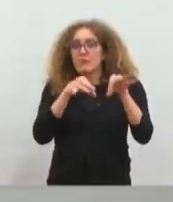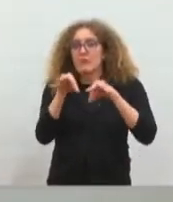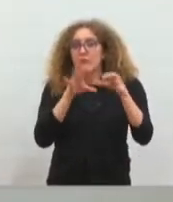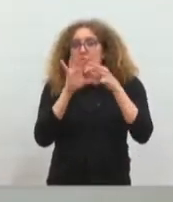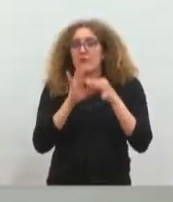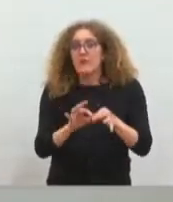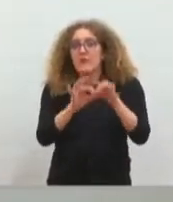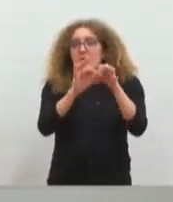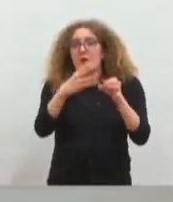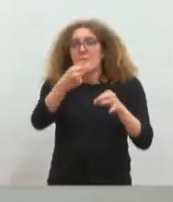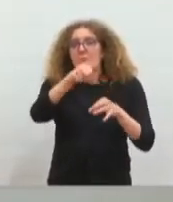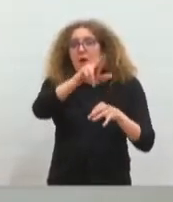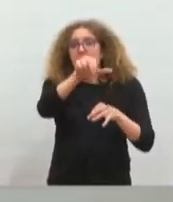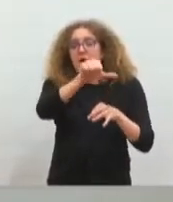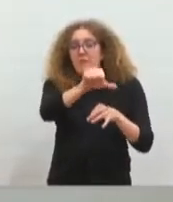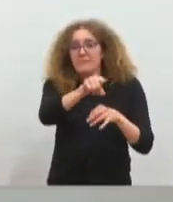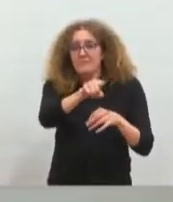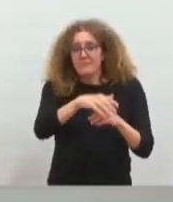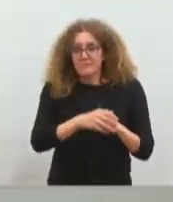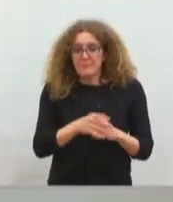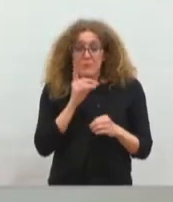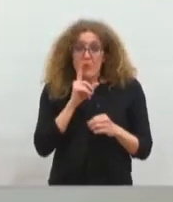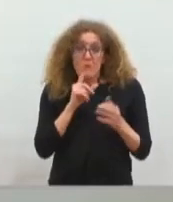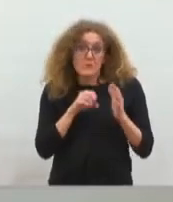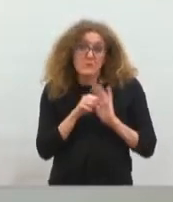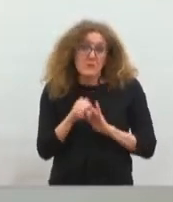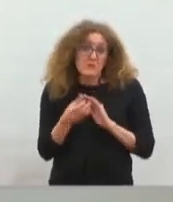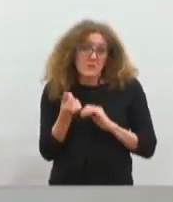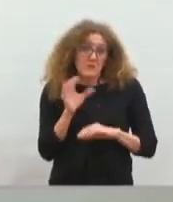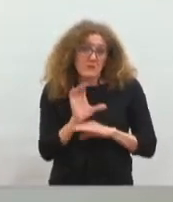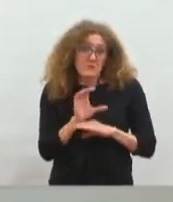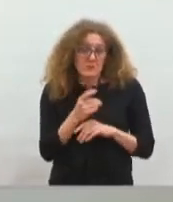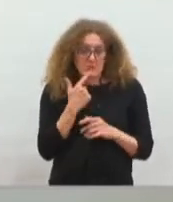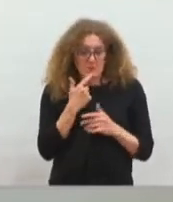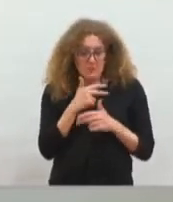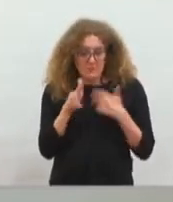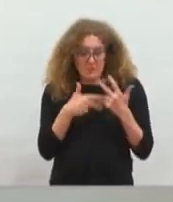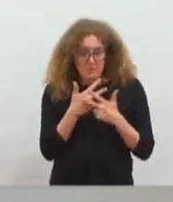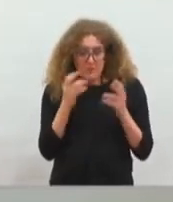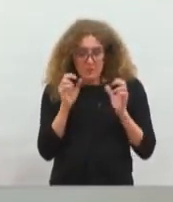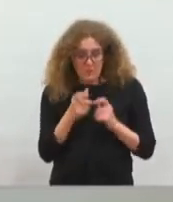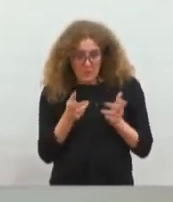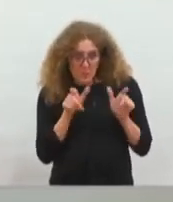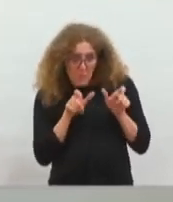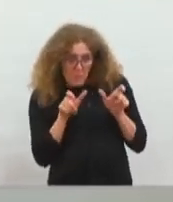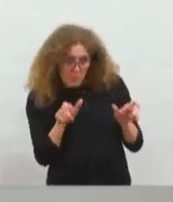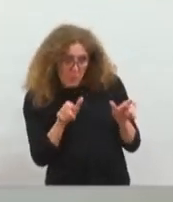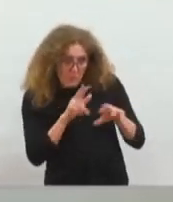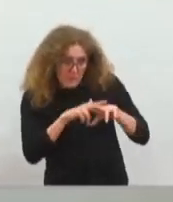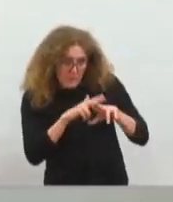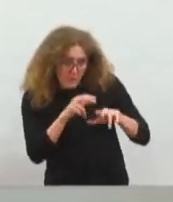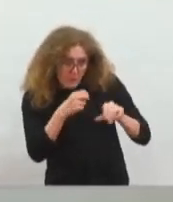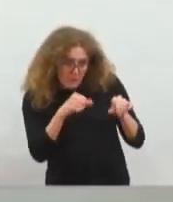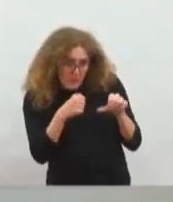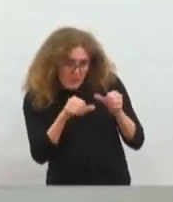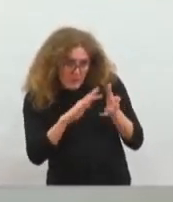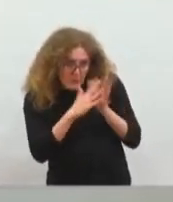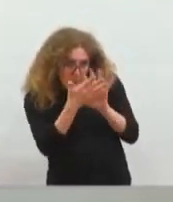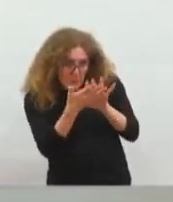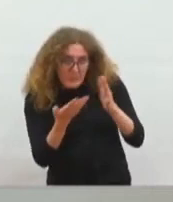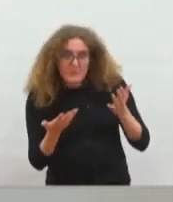principal investissement, ce qui permet à la métropole de contrôler directement cette modernisation sur lesquelles il y a effectivement